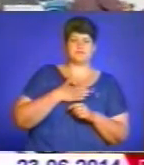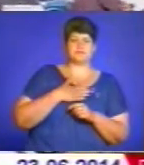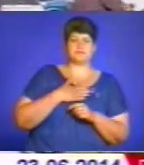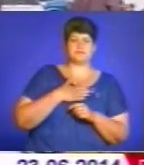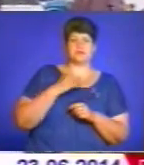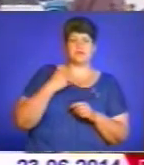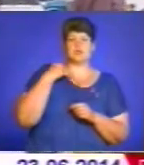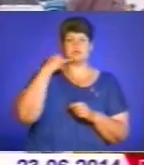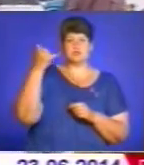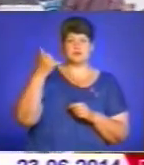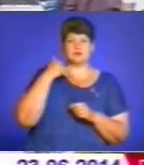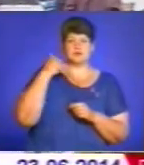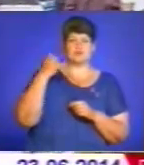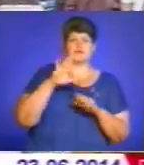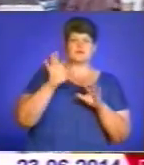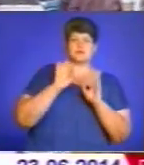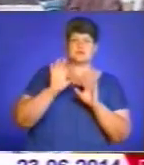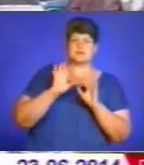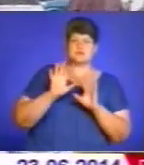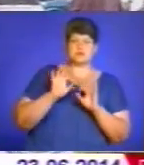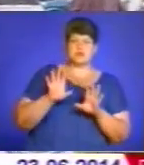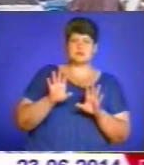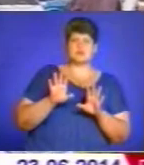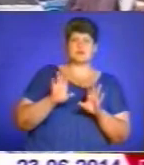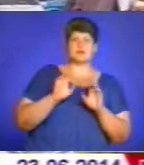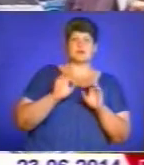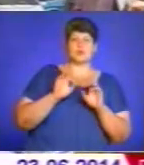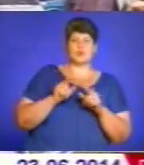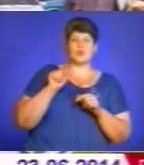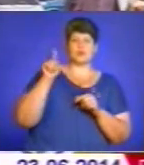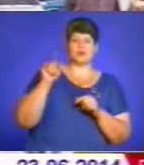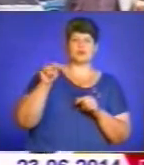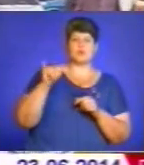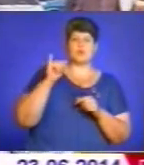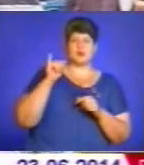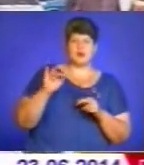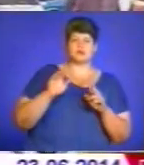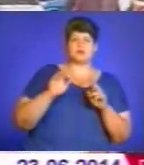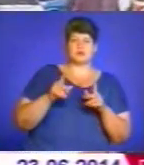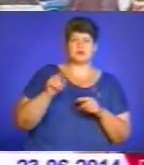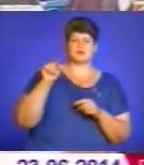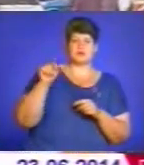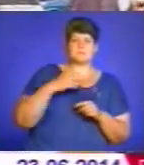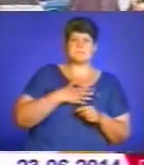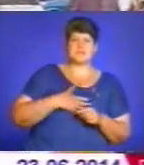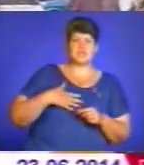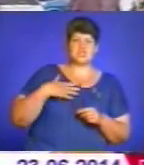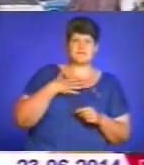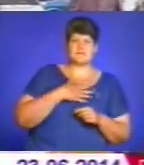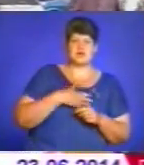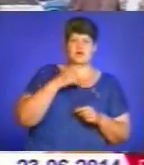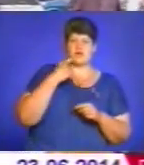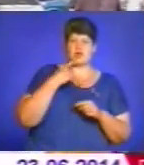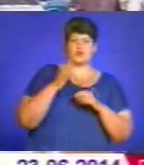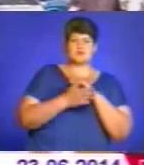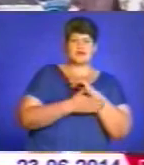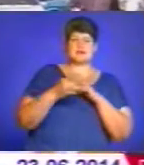ми до нього дзвонили, він нам все розказував, як в нього там погано, як він там переживає. Каже, останній